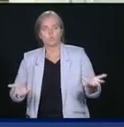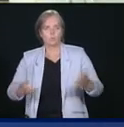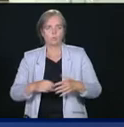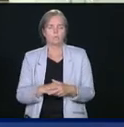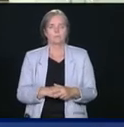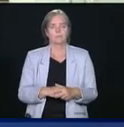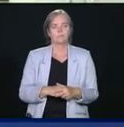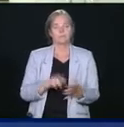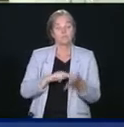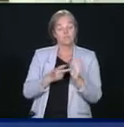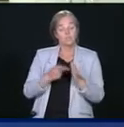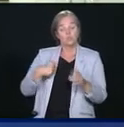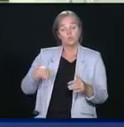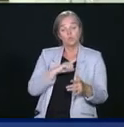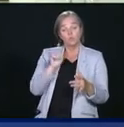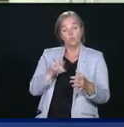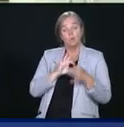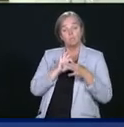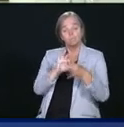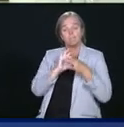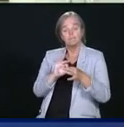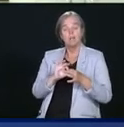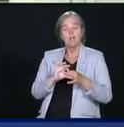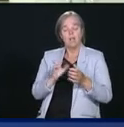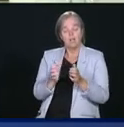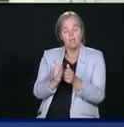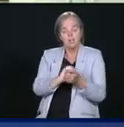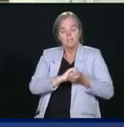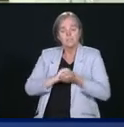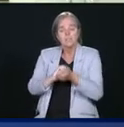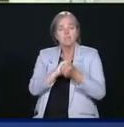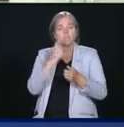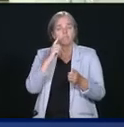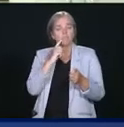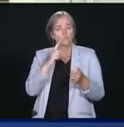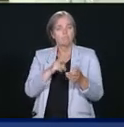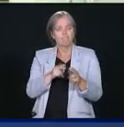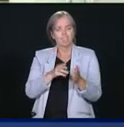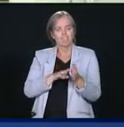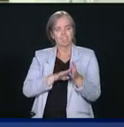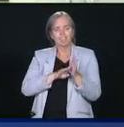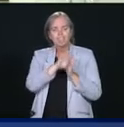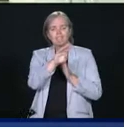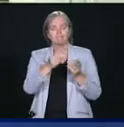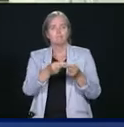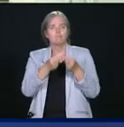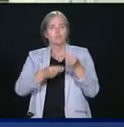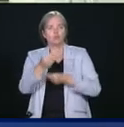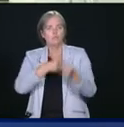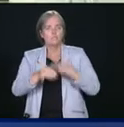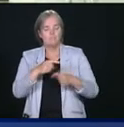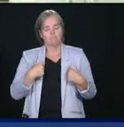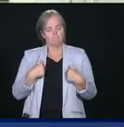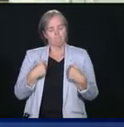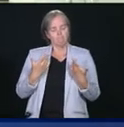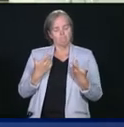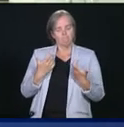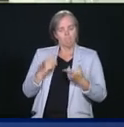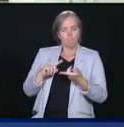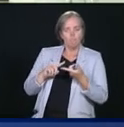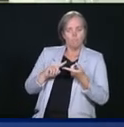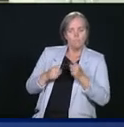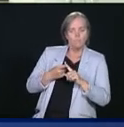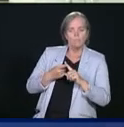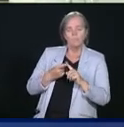travailler ensemble pour relancer l'économie. Notre gouvernement va donc continuer de collaborer avec ses partenaires pour